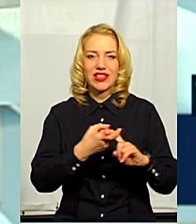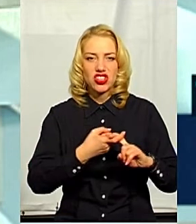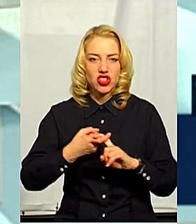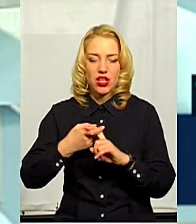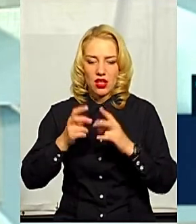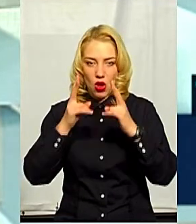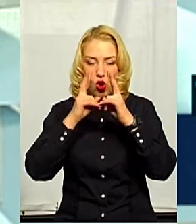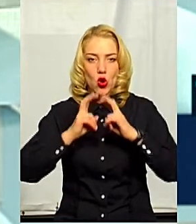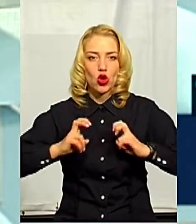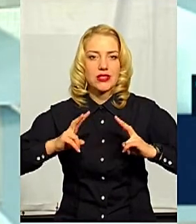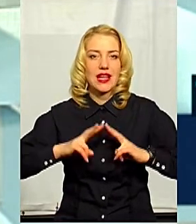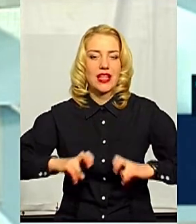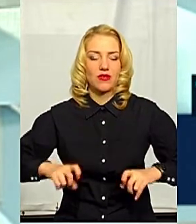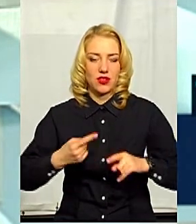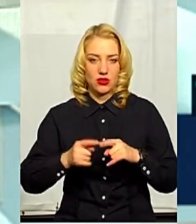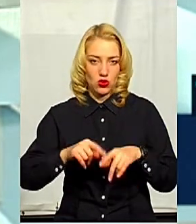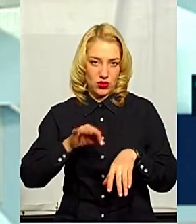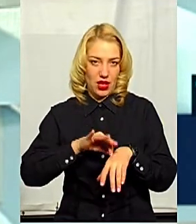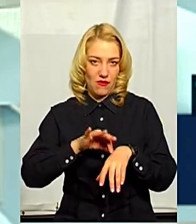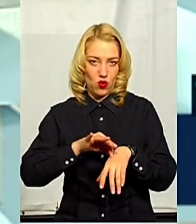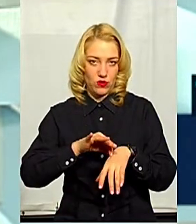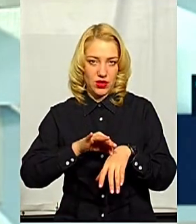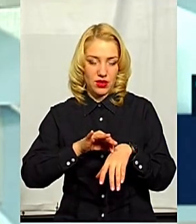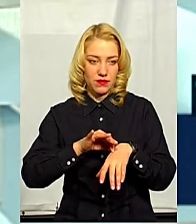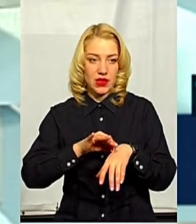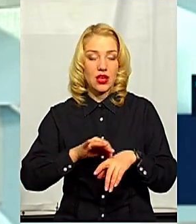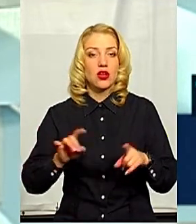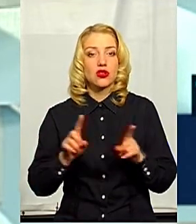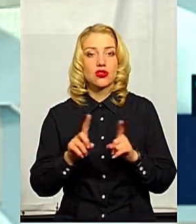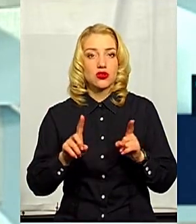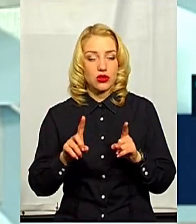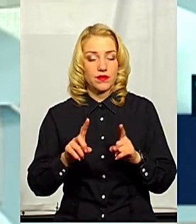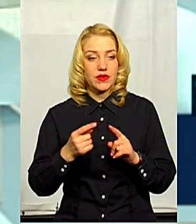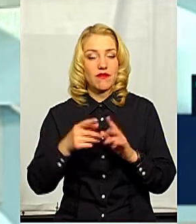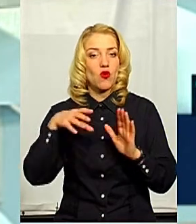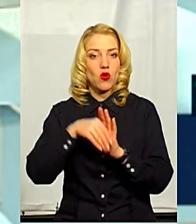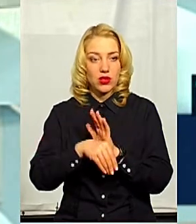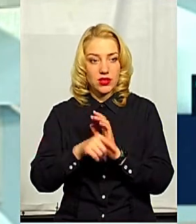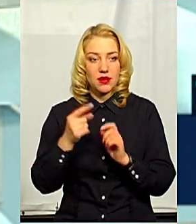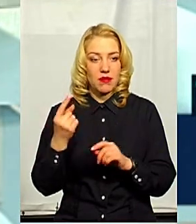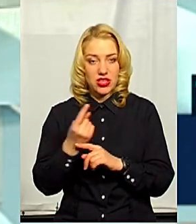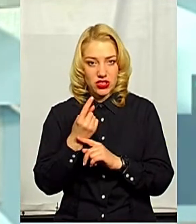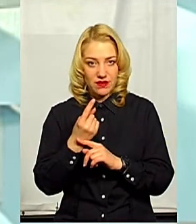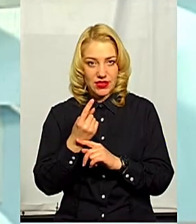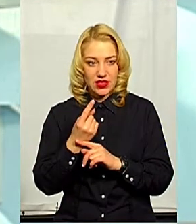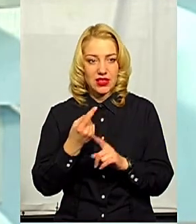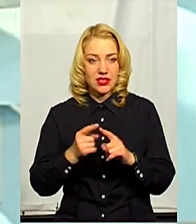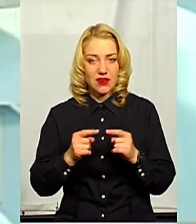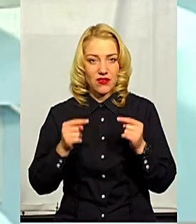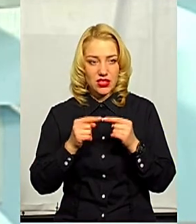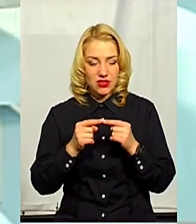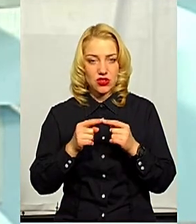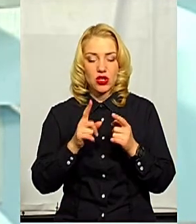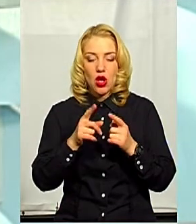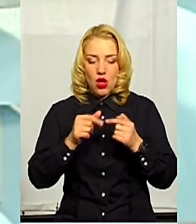даного захворювання. Що в це входить? Перш за все, визначення